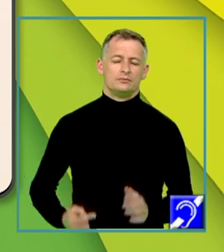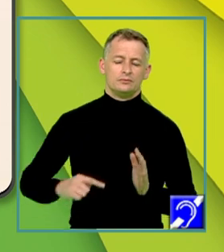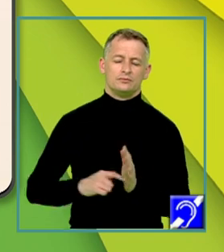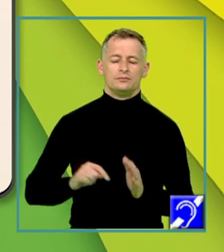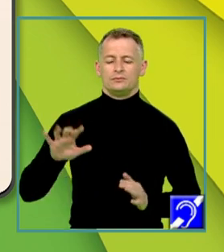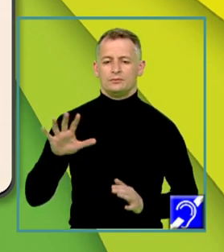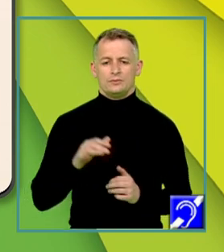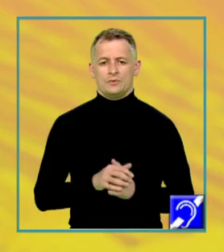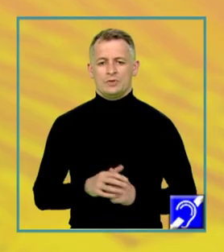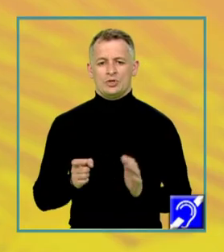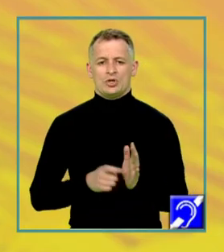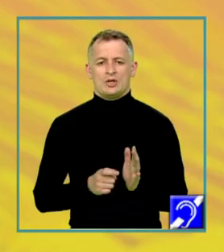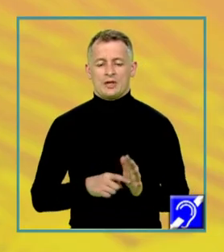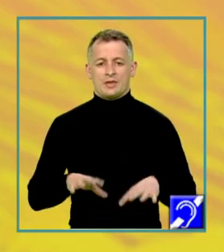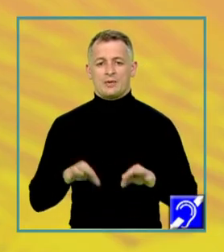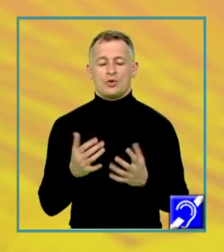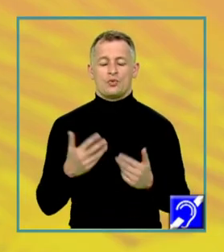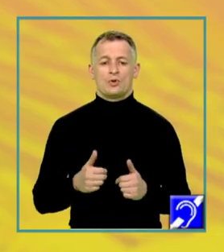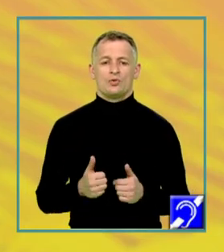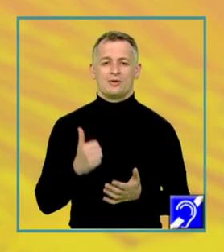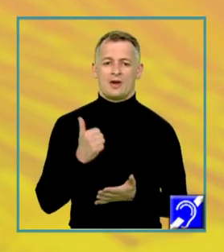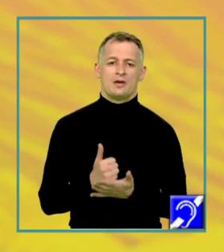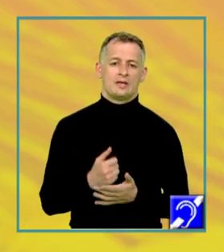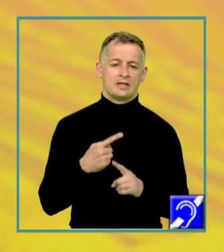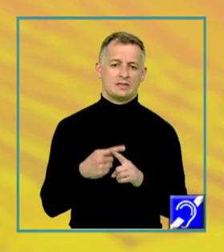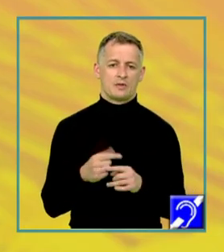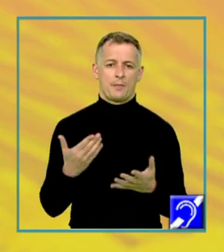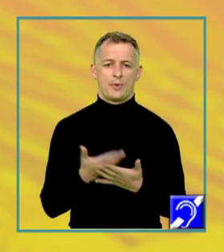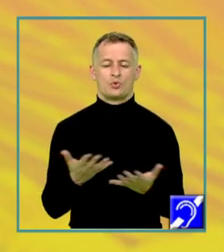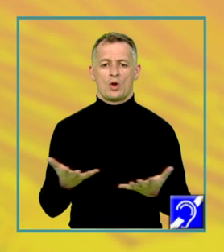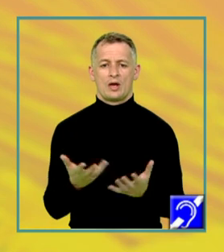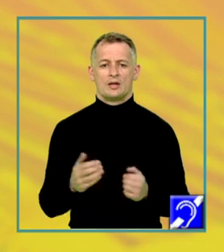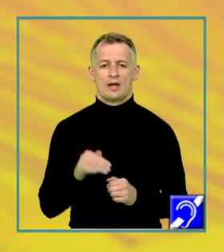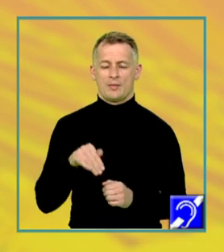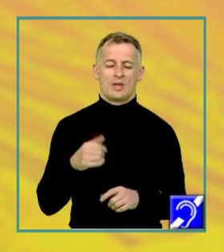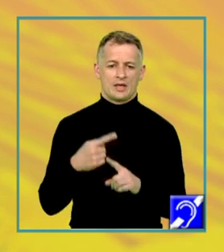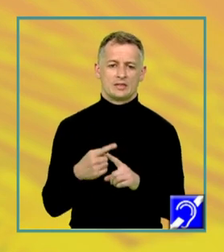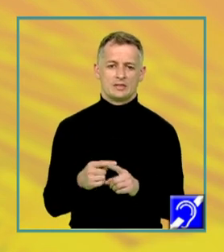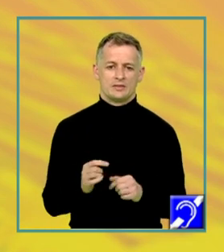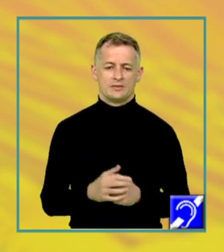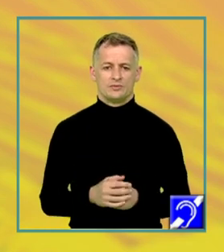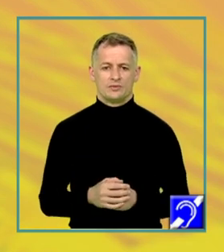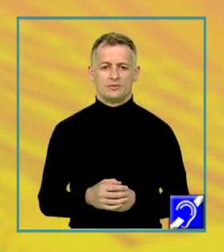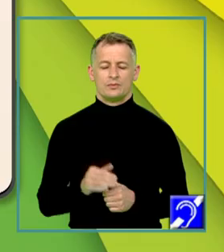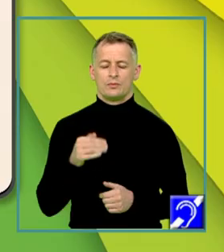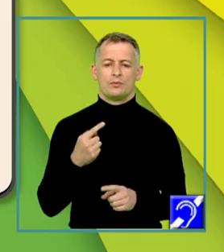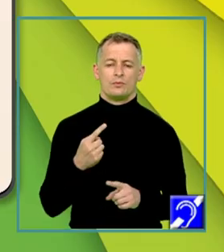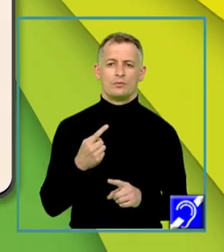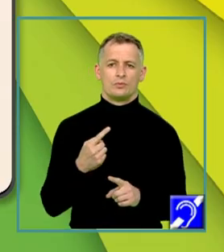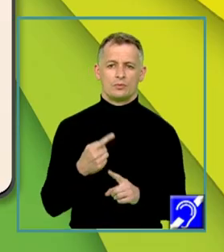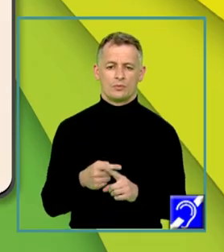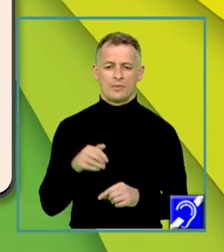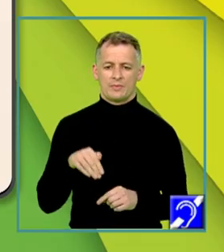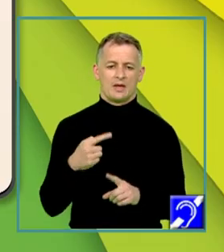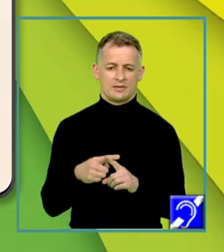se cere determinarea numărului real X pentru care M de X înmulțit cu M de X egal